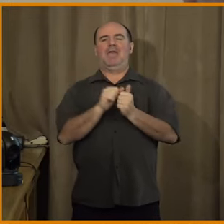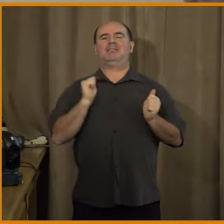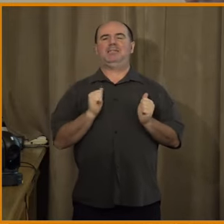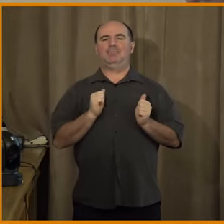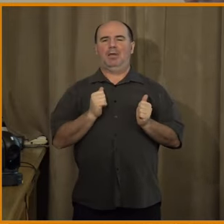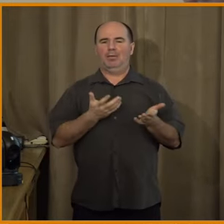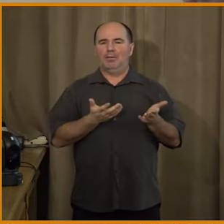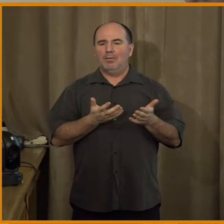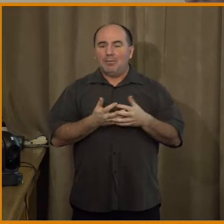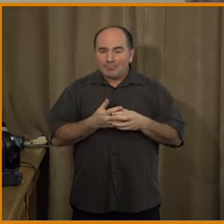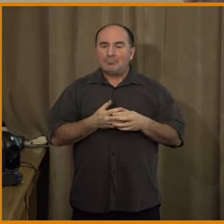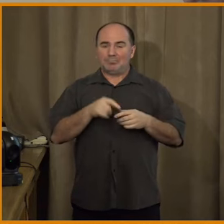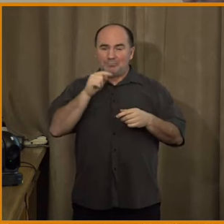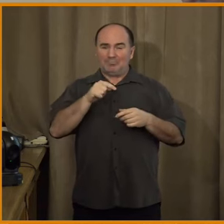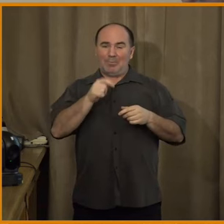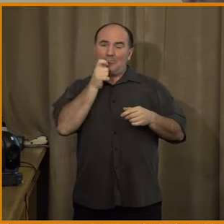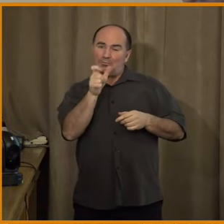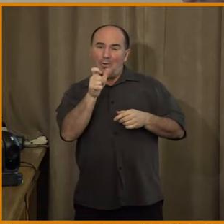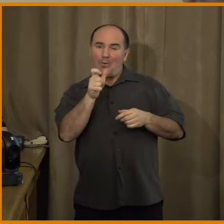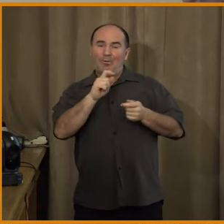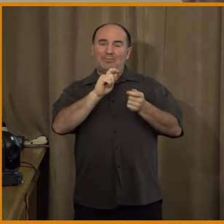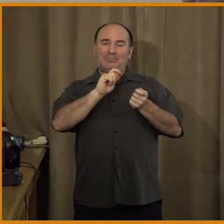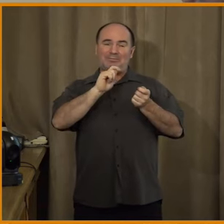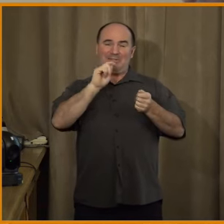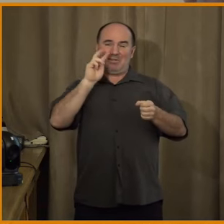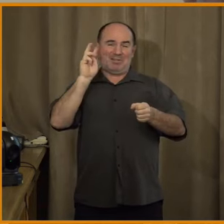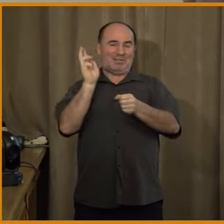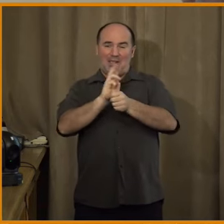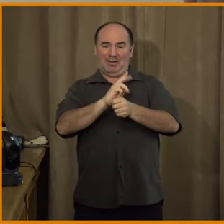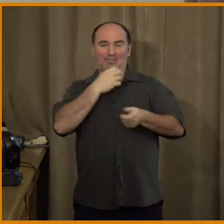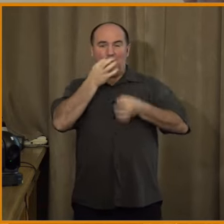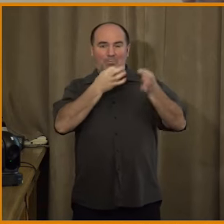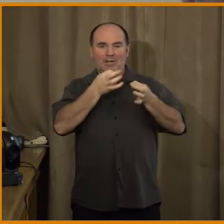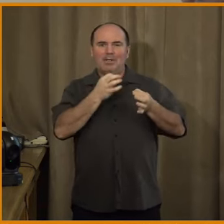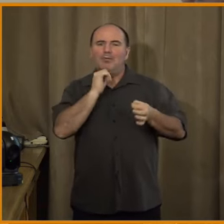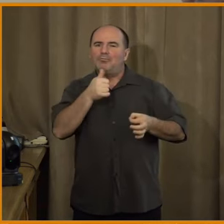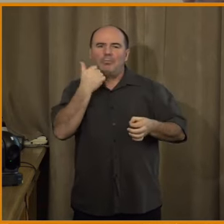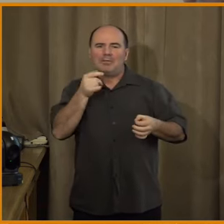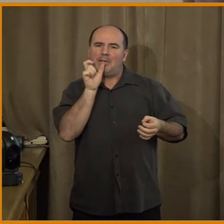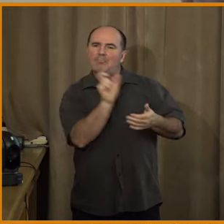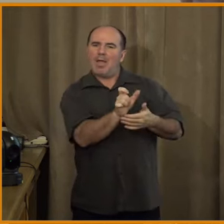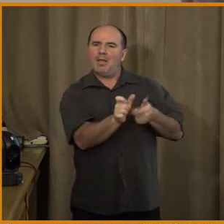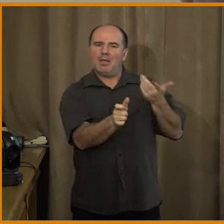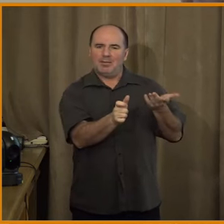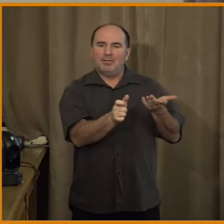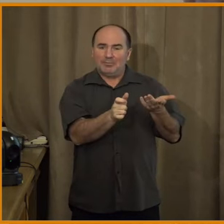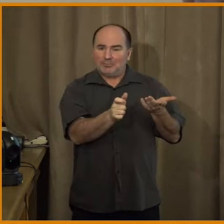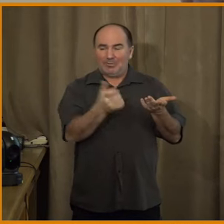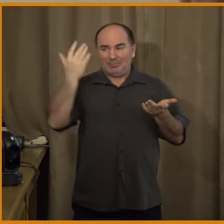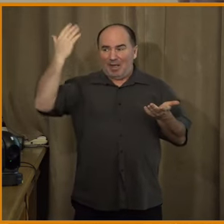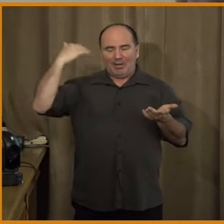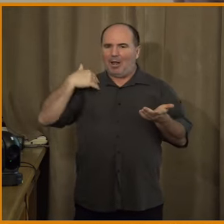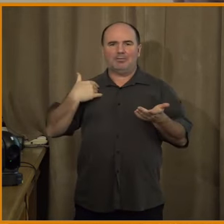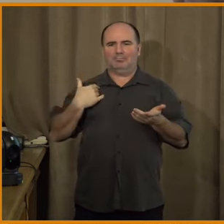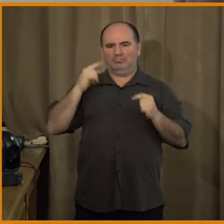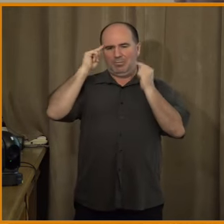demokratické společnosti. Slovo dezinformace nebo hybridní působení tam nepadne ani jednou, protože tehda my jsme to prostě neřešili. Když se podíváme na vývoj